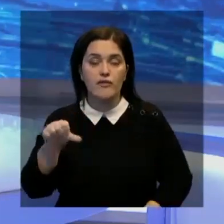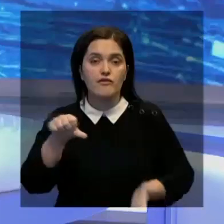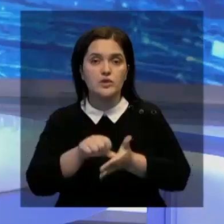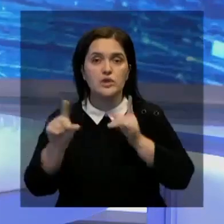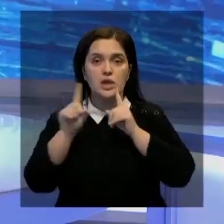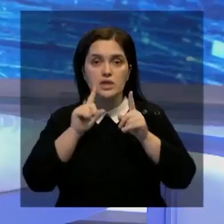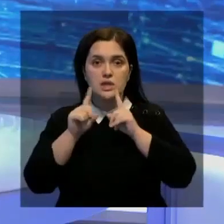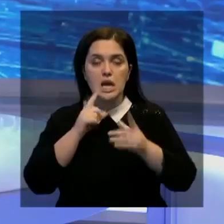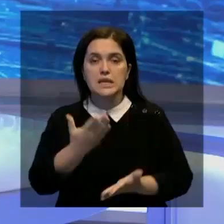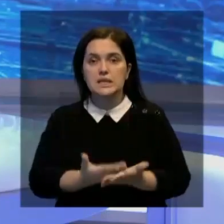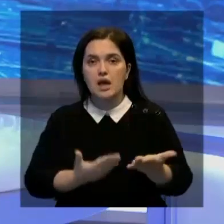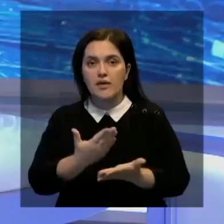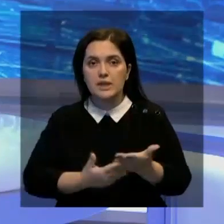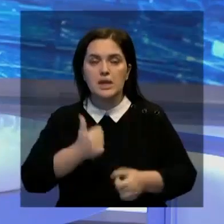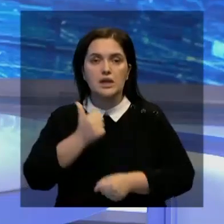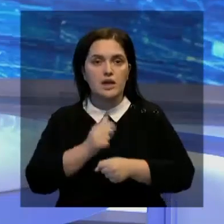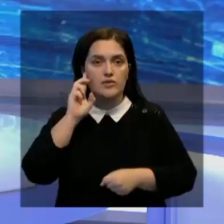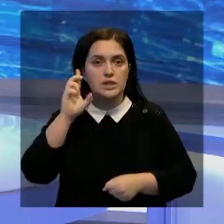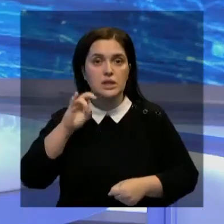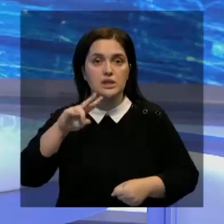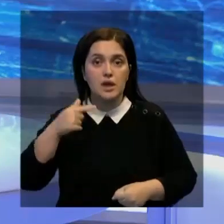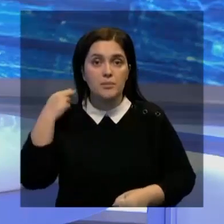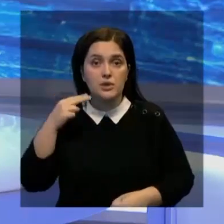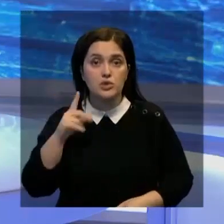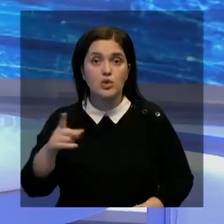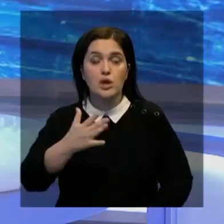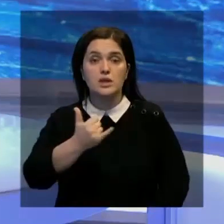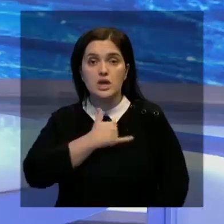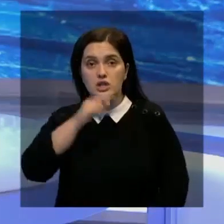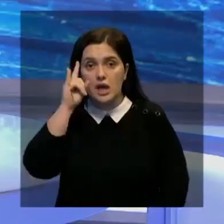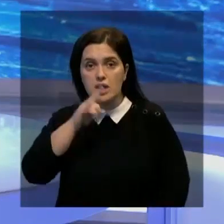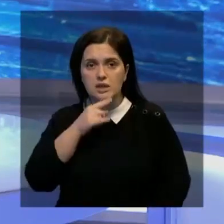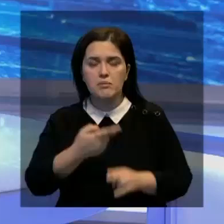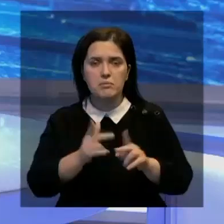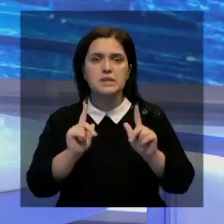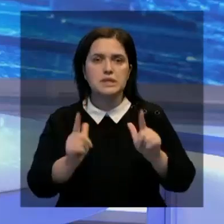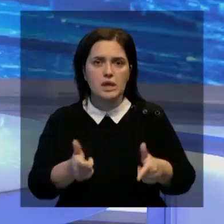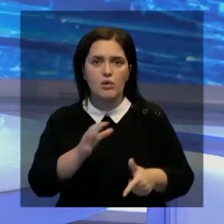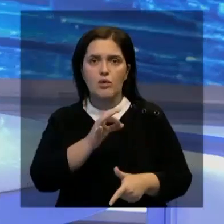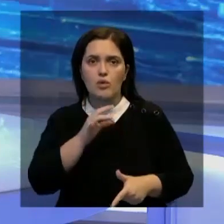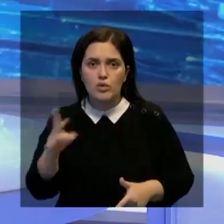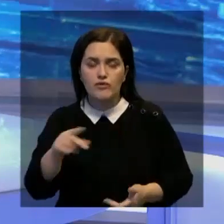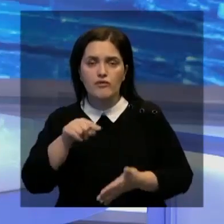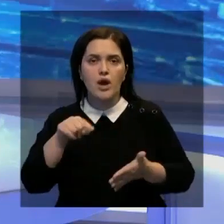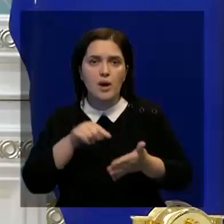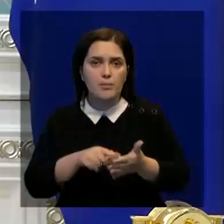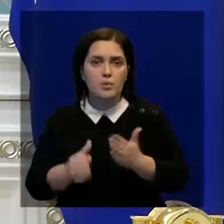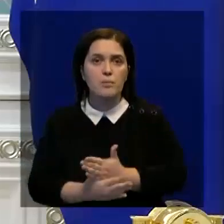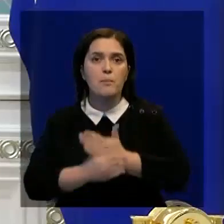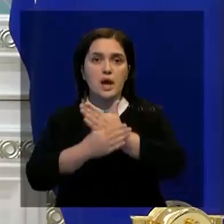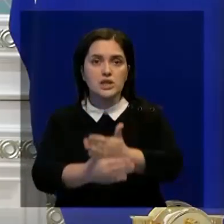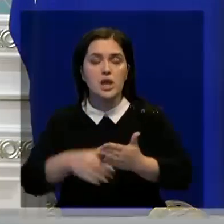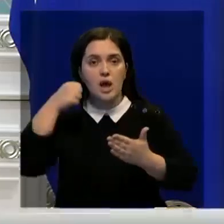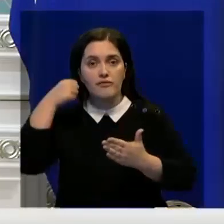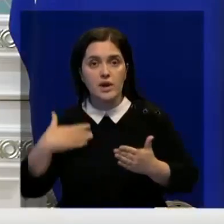выступая на заседании Совета глав государств СНГ. Президент отметил, что наша страна разделяет позицию ООН в вопросах поддержки Афганистана.